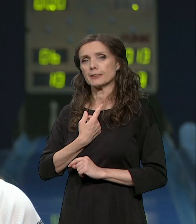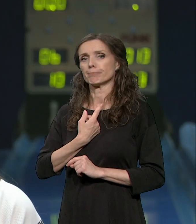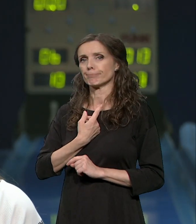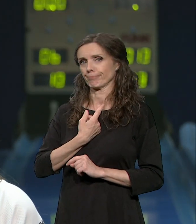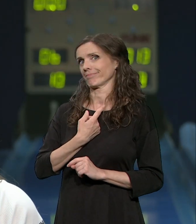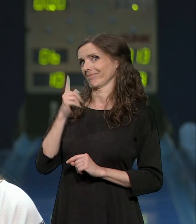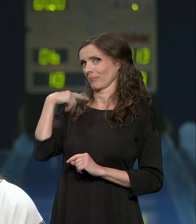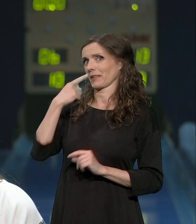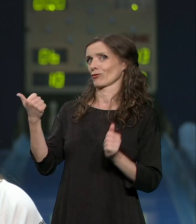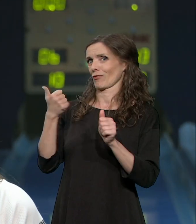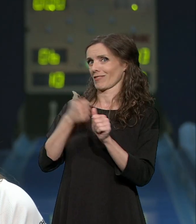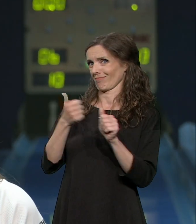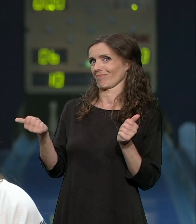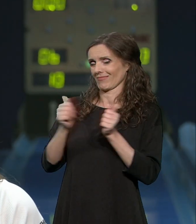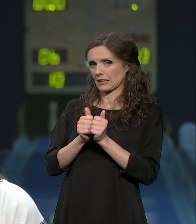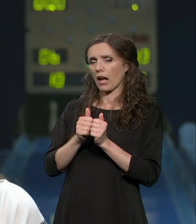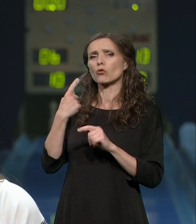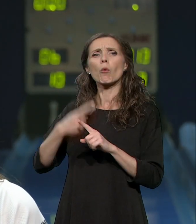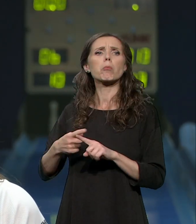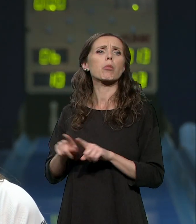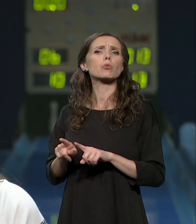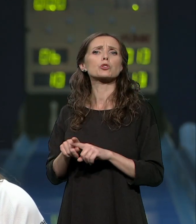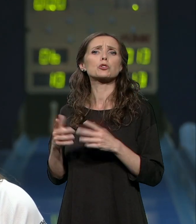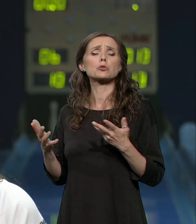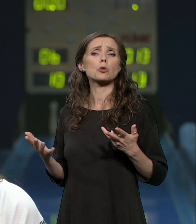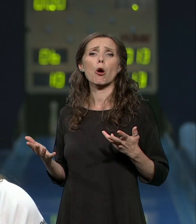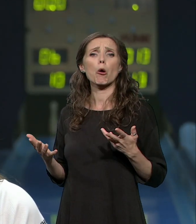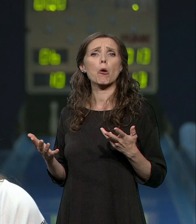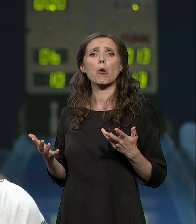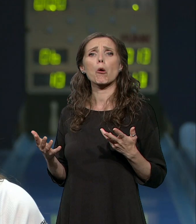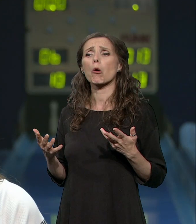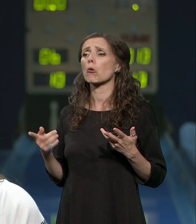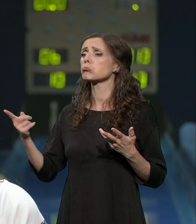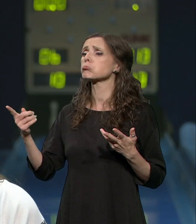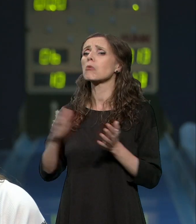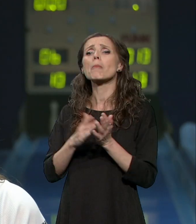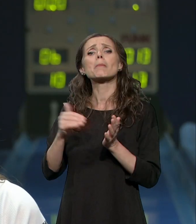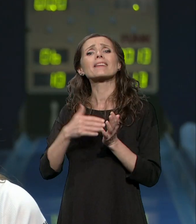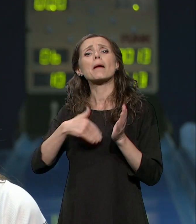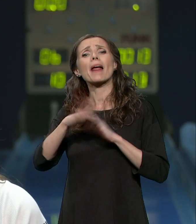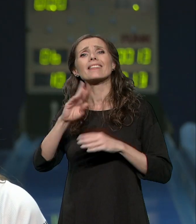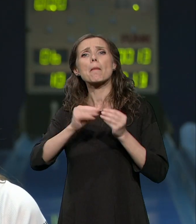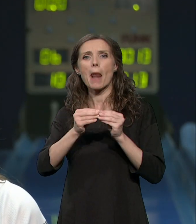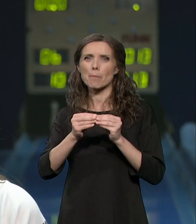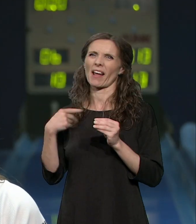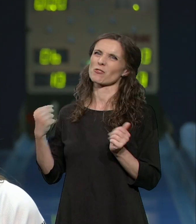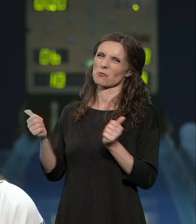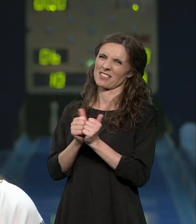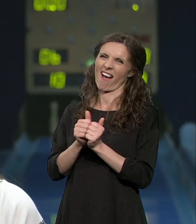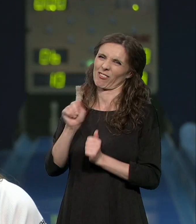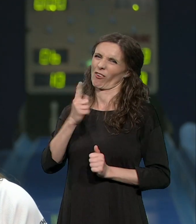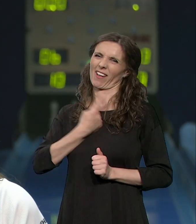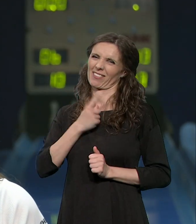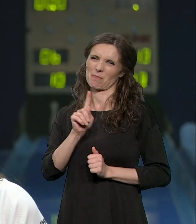Pored toga i odlozi sa mnom na pijacu i tako. Mislim, tu stvarno ne idem sama.